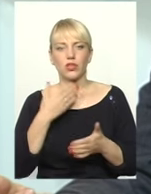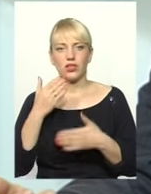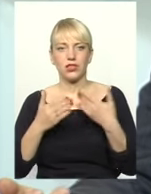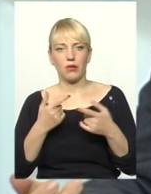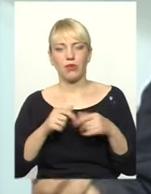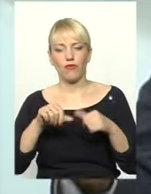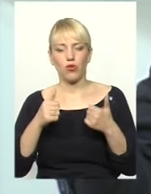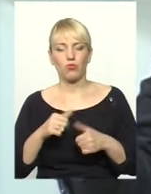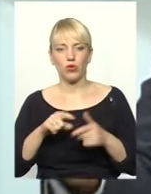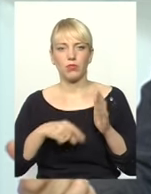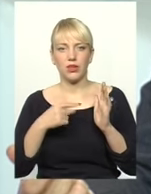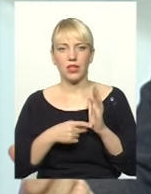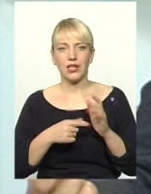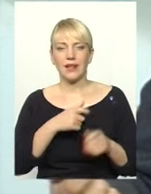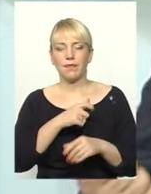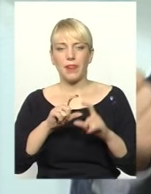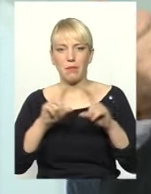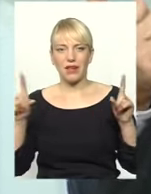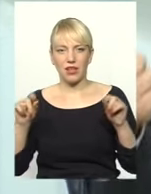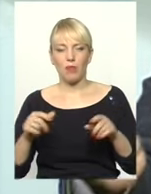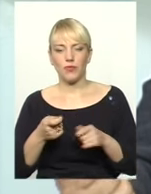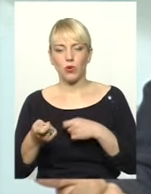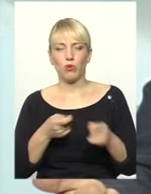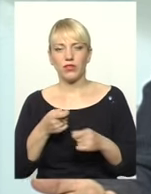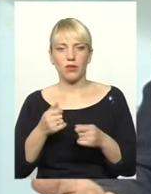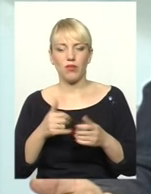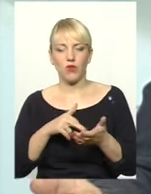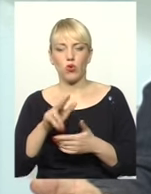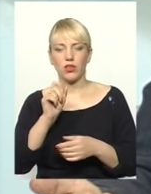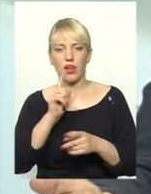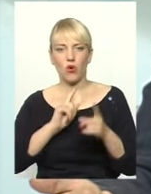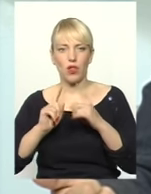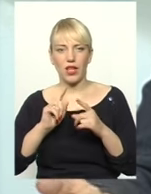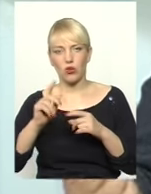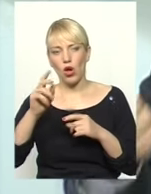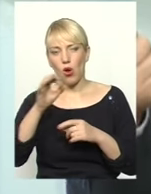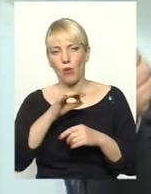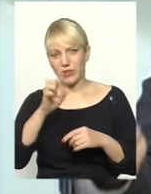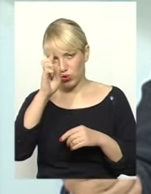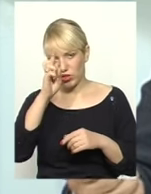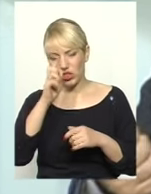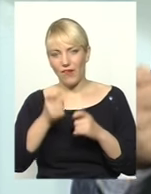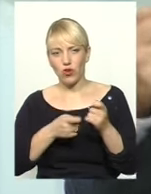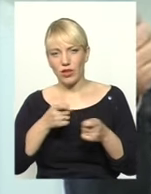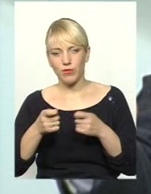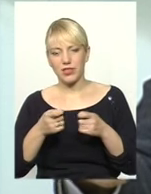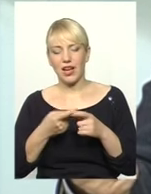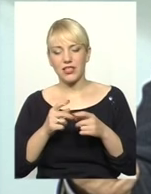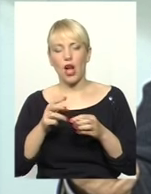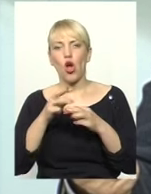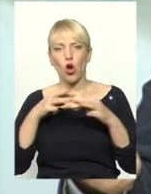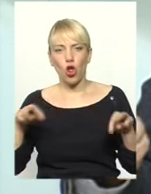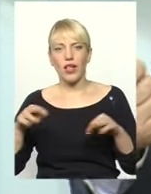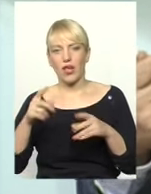департаменти, формують управління, виходить на колеги обласної державної адміністрації, колеги розглядає і вносить